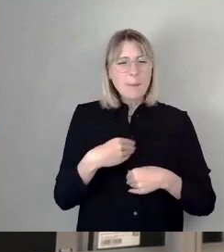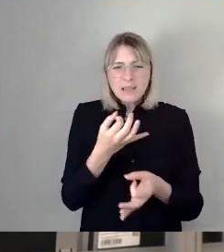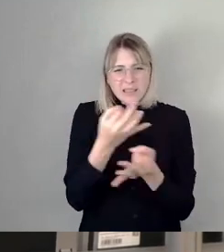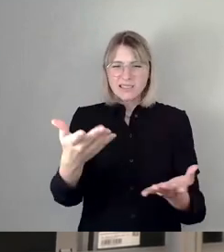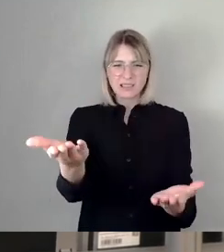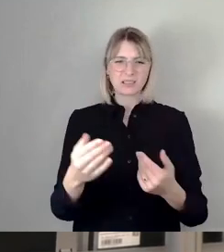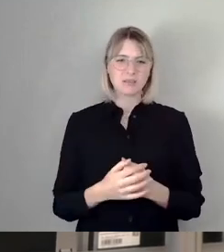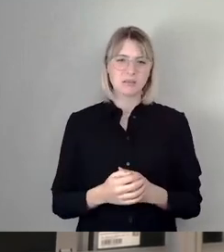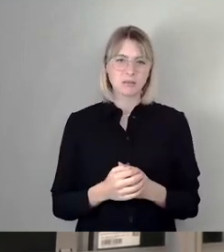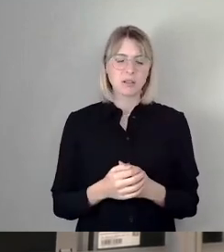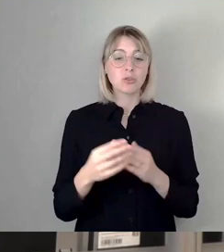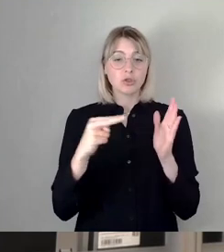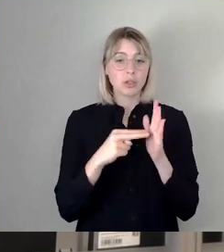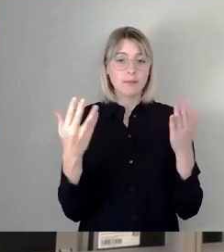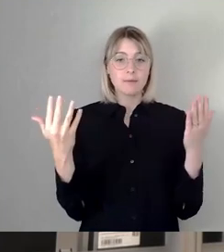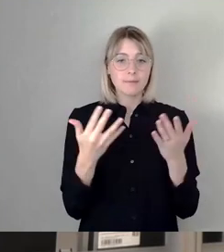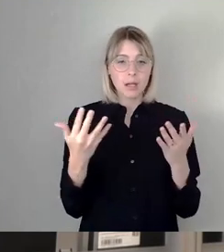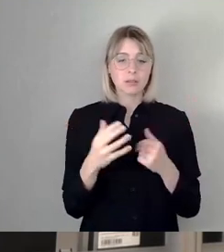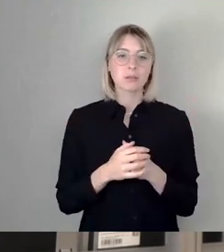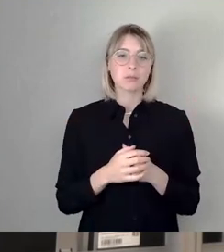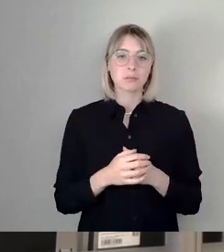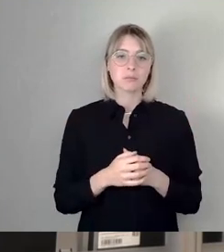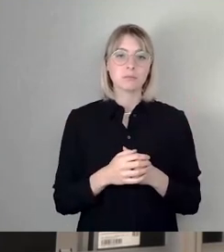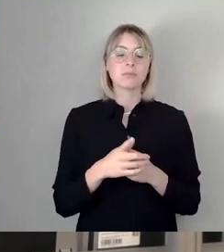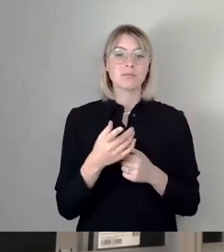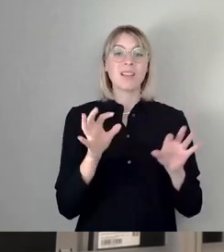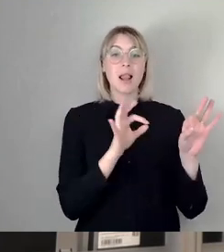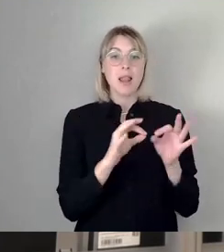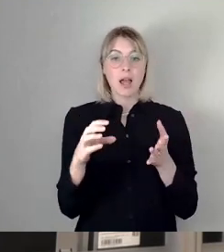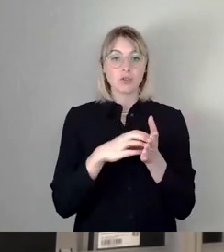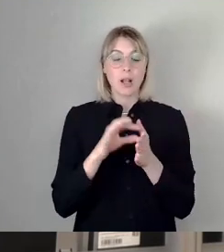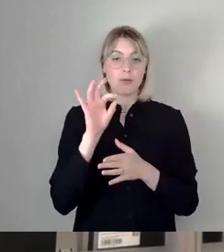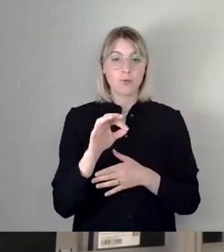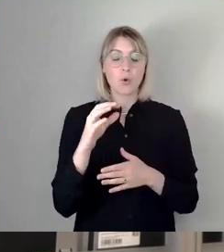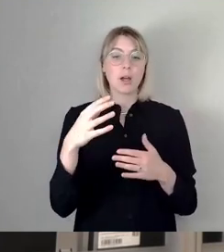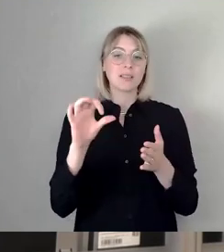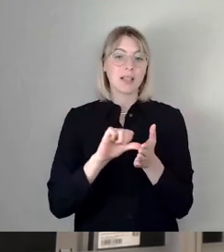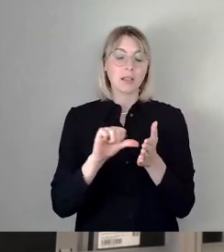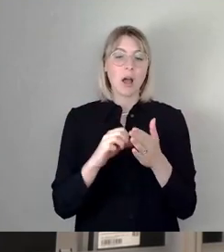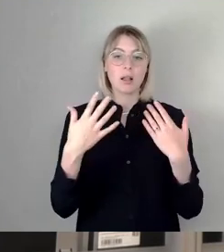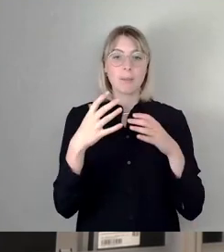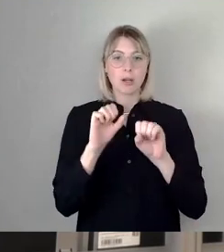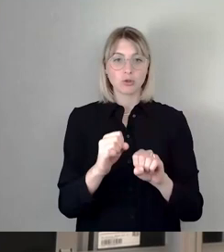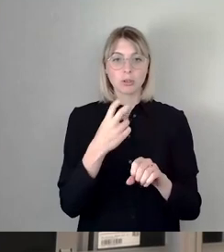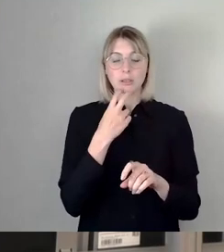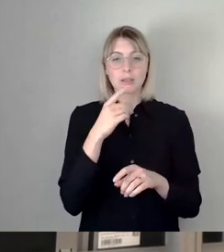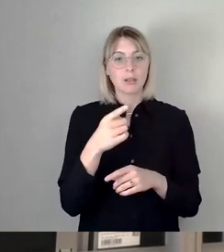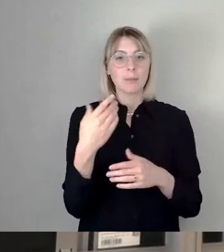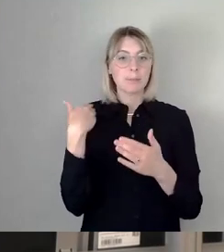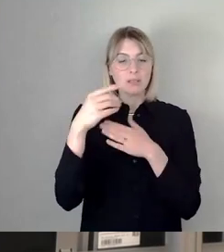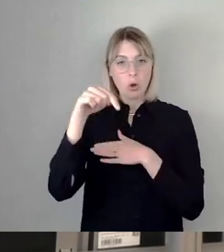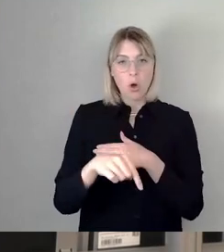Da steht nämlich drin, dass diese Leitstelle für zentrale Klimaschutzstrategien beim Obergemeister, die es bis heute nicht gibt,